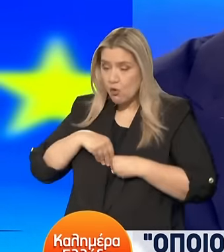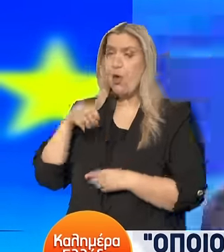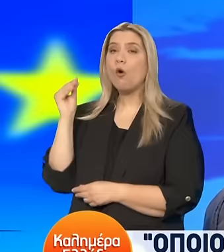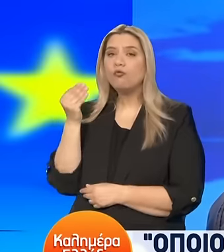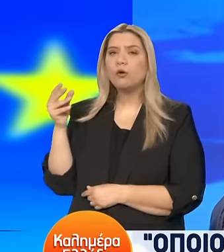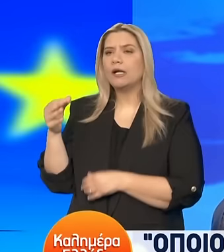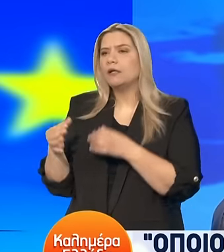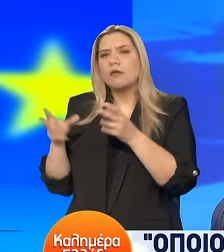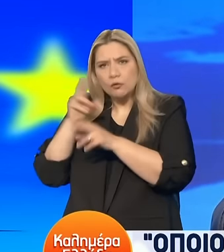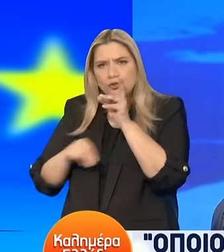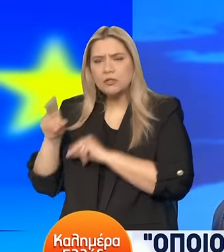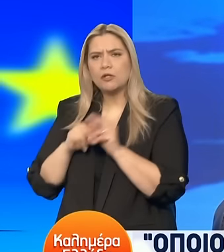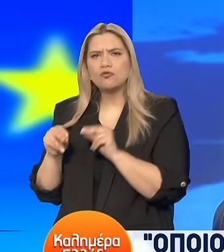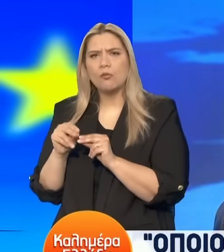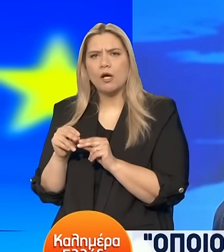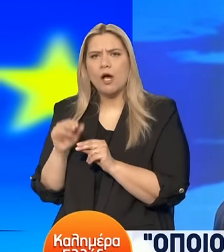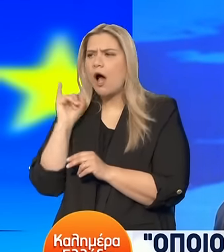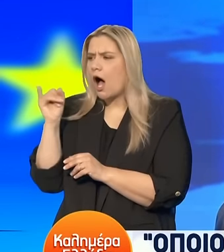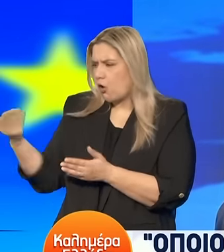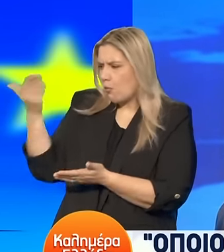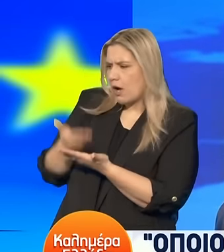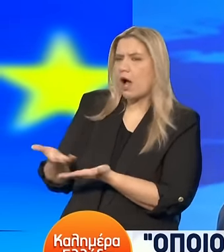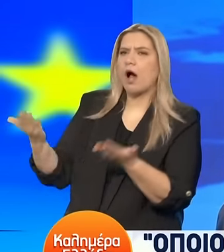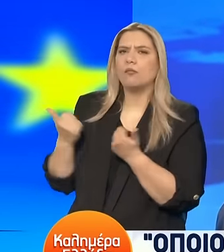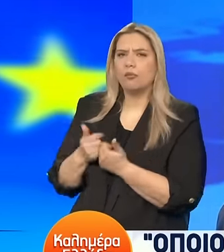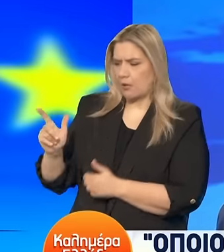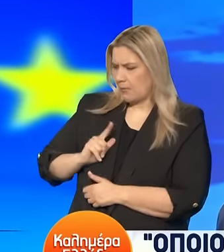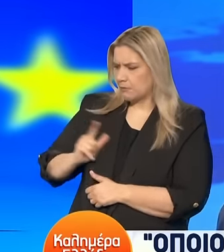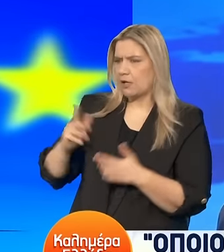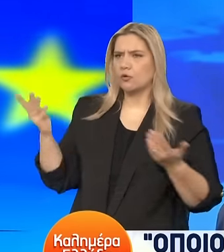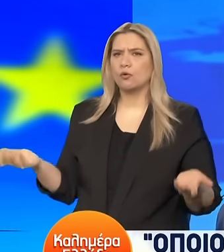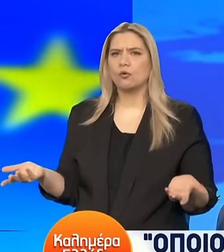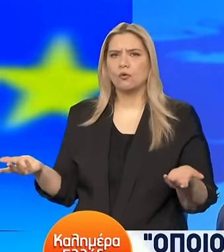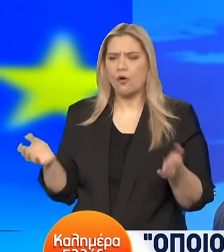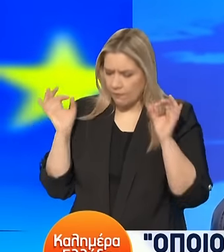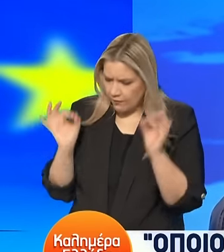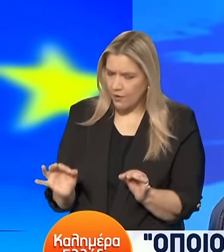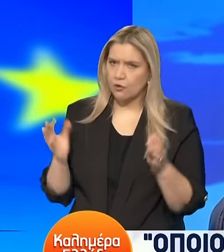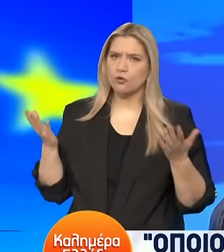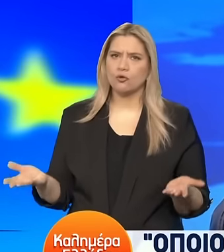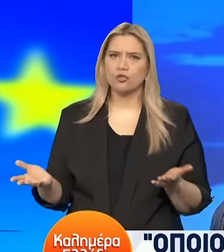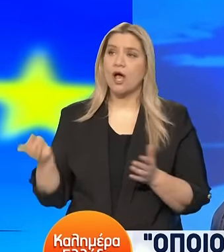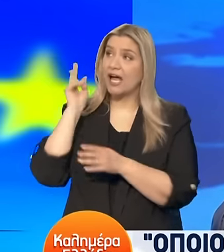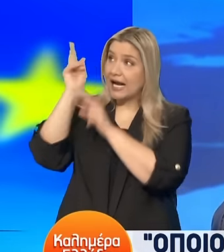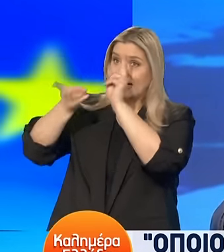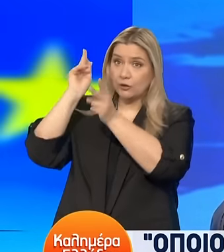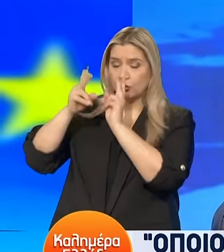Αλλά δεν το έχω δει ακόμα Να έρθει λέτε λοιπόν Βεβαίως να φτιάξουν κατηγορητήριο